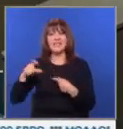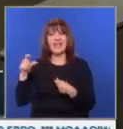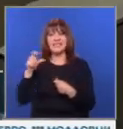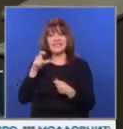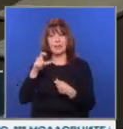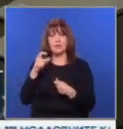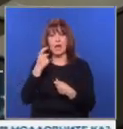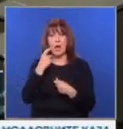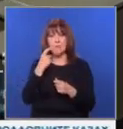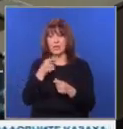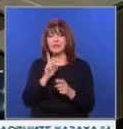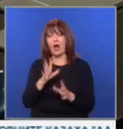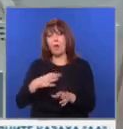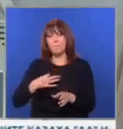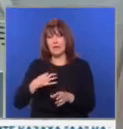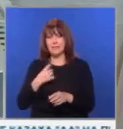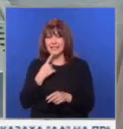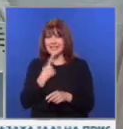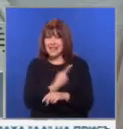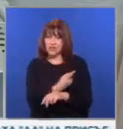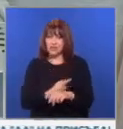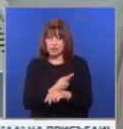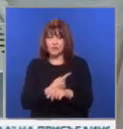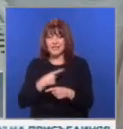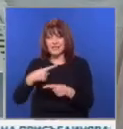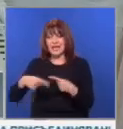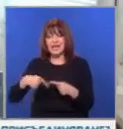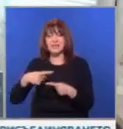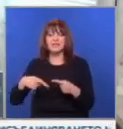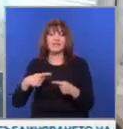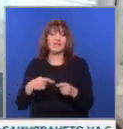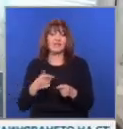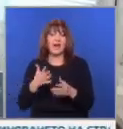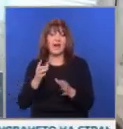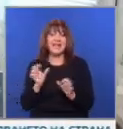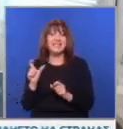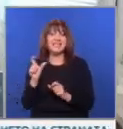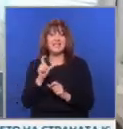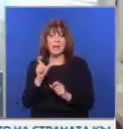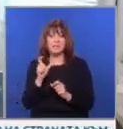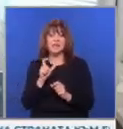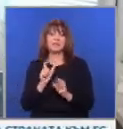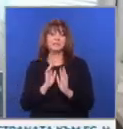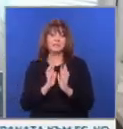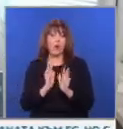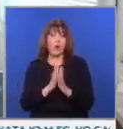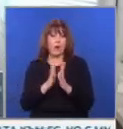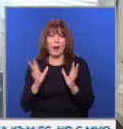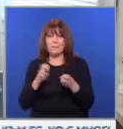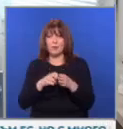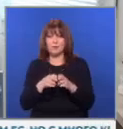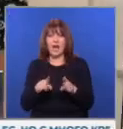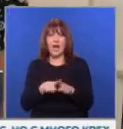Бактерията е опасна, защото за часове се развива некротизарствацит и може да стигне до сепсис, така наречното